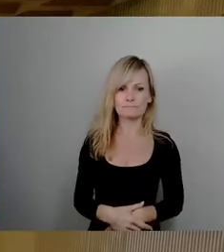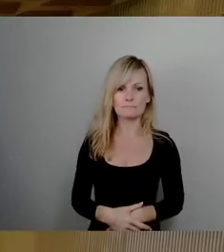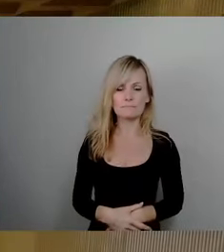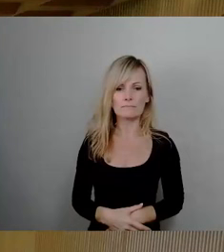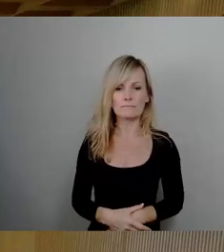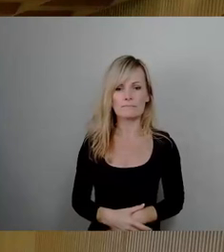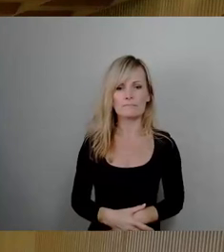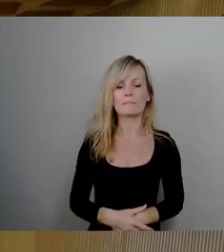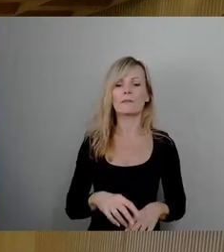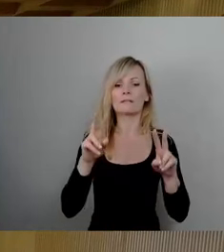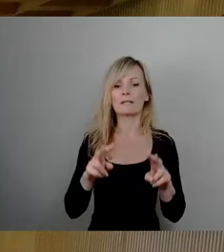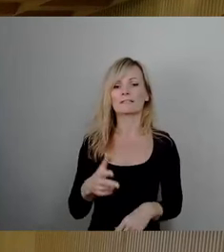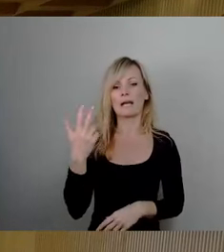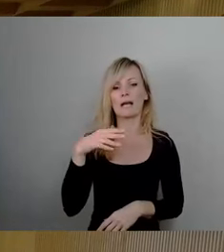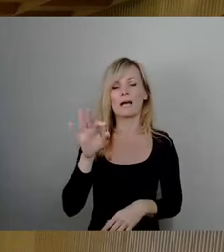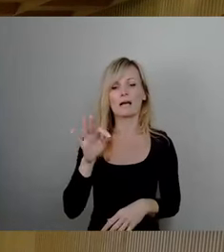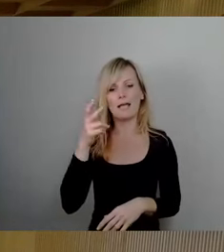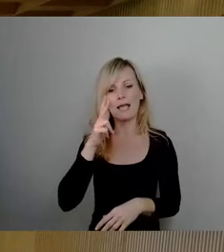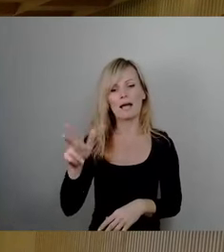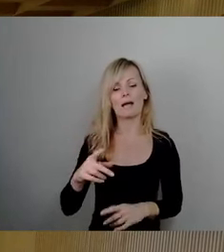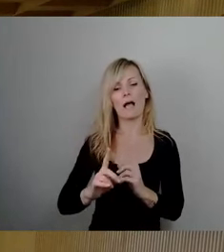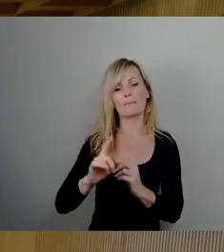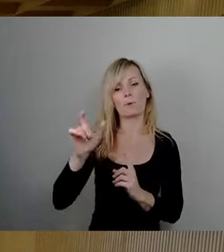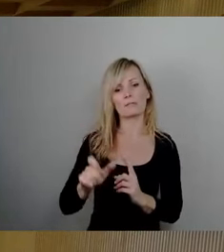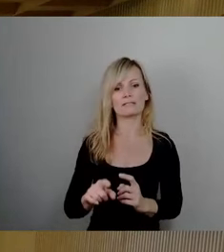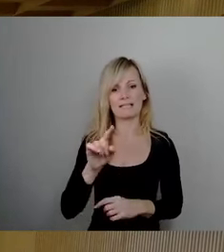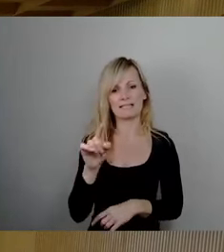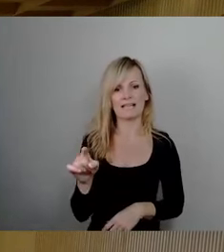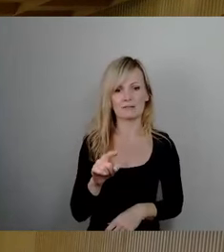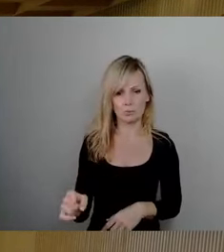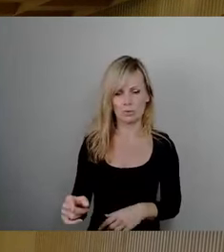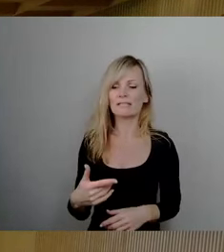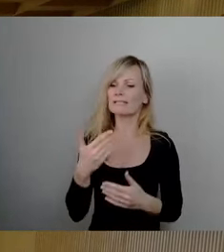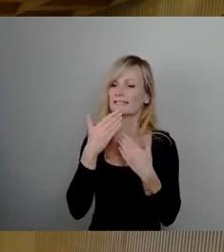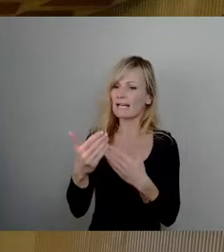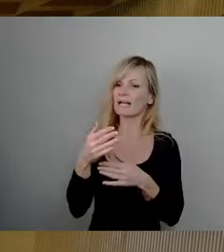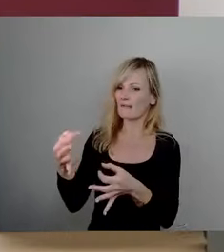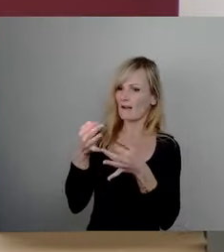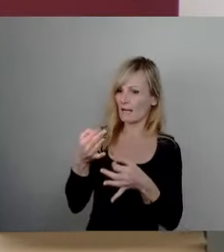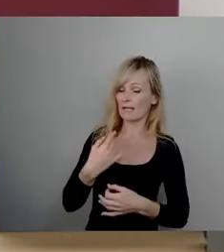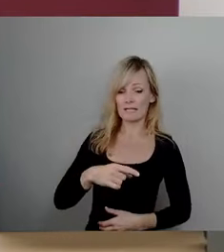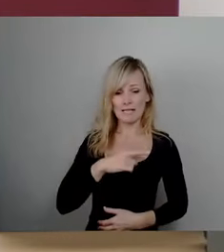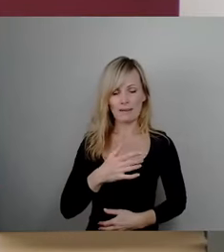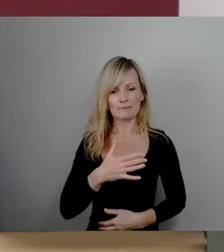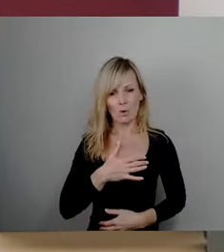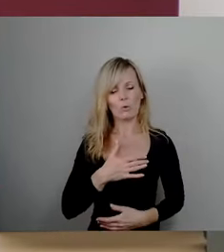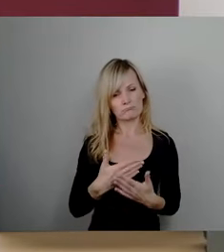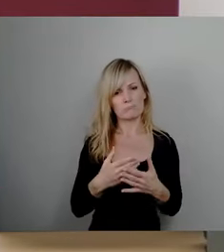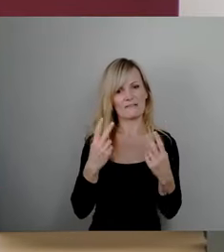Abgeordneter Zastrow, vielen Dank für die Frage, die mir natürlich auch ein Herzensanliegen ist als Umweltbereich. Durch die